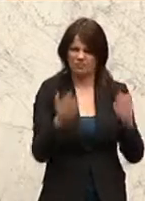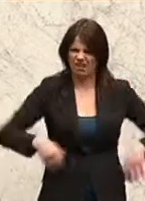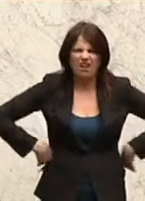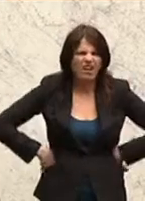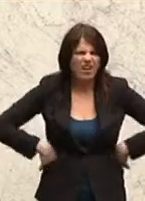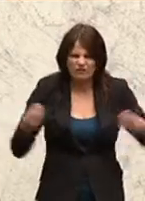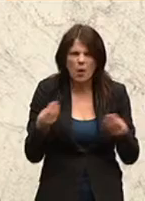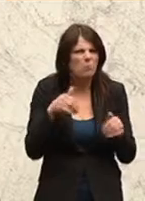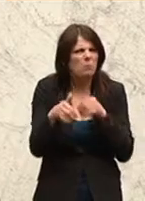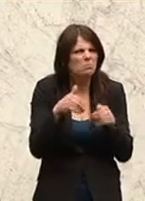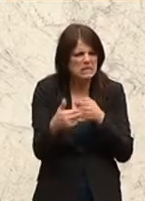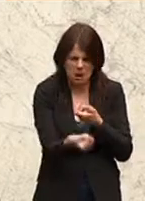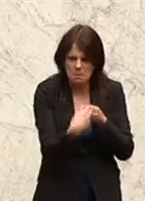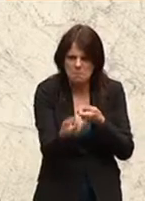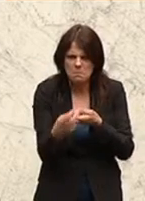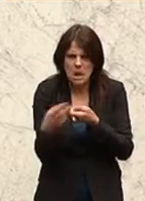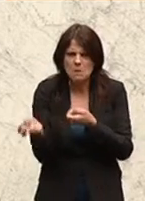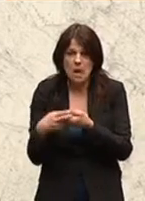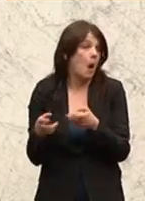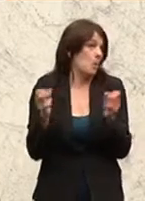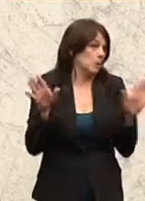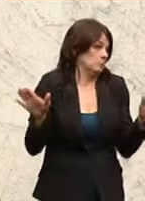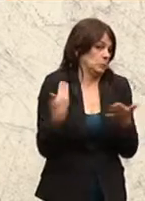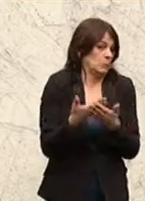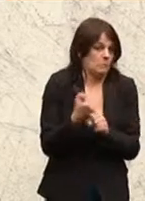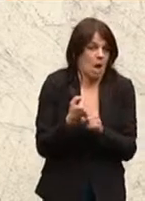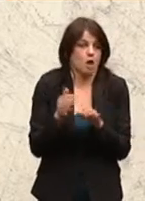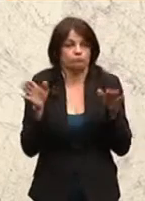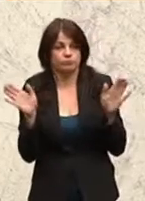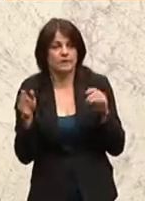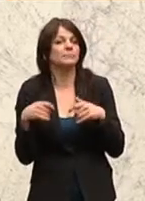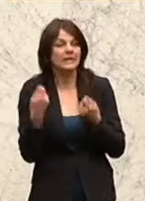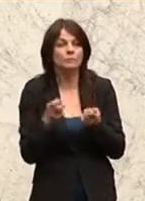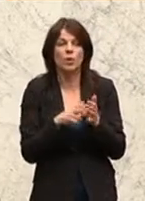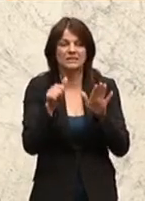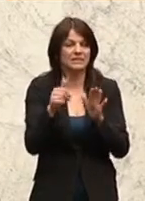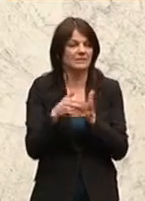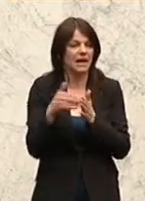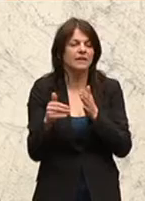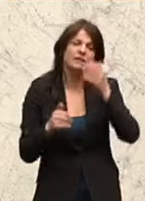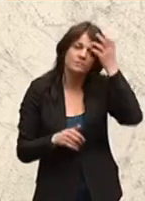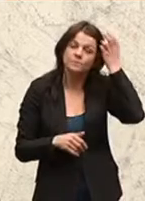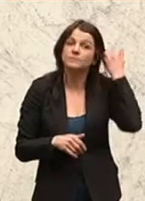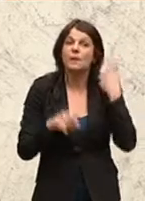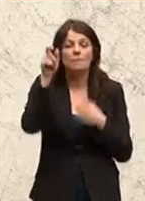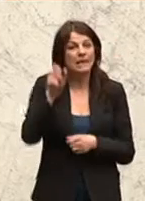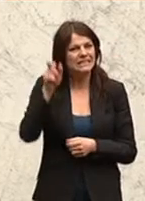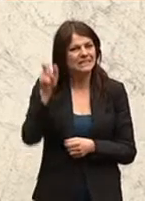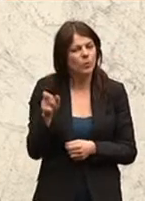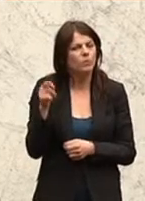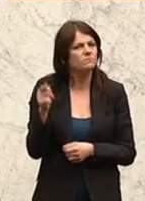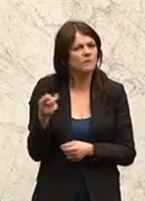jedes einzelne Ministerium drinnen sitzen muss, aber gut, so hat man es gemacht. Dann gibt es noch sechs weitere nominierte Personen